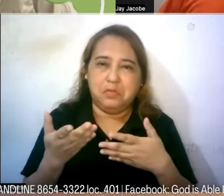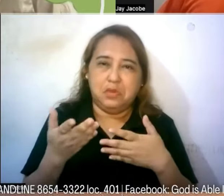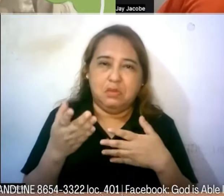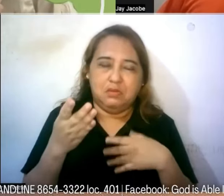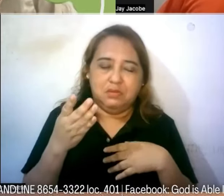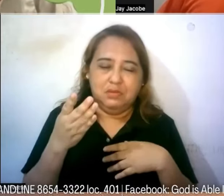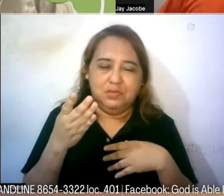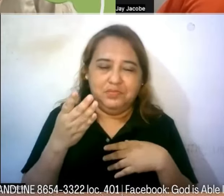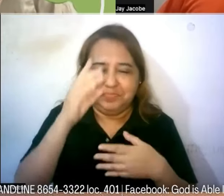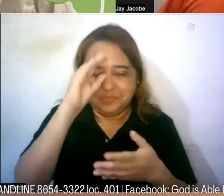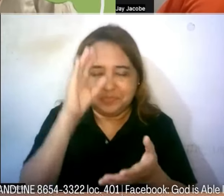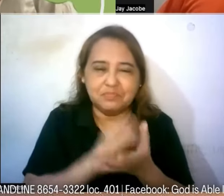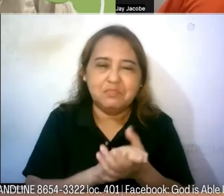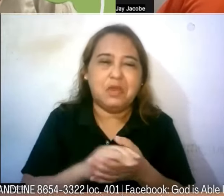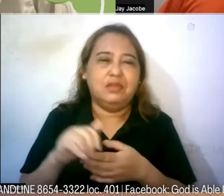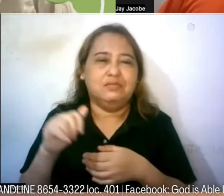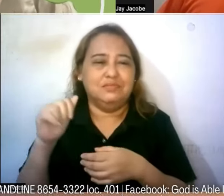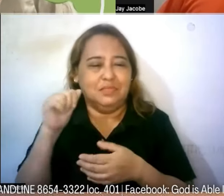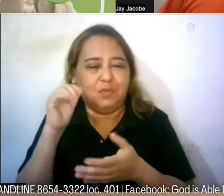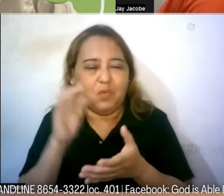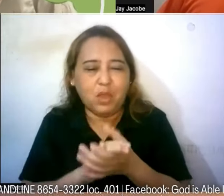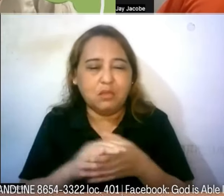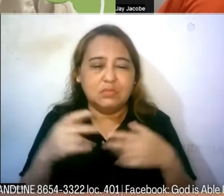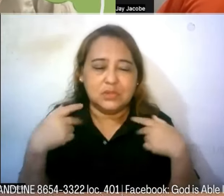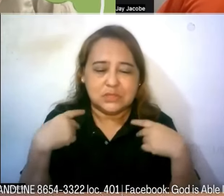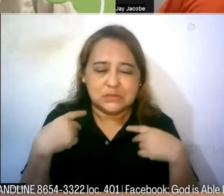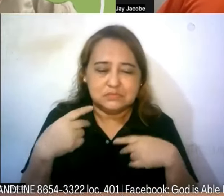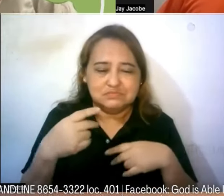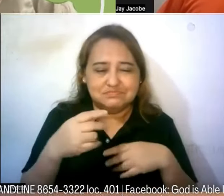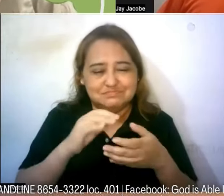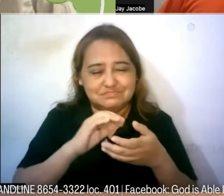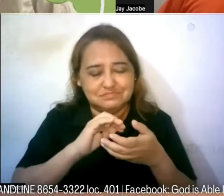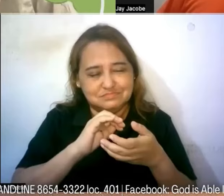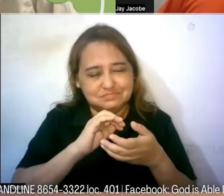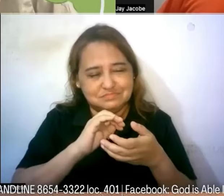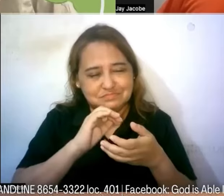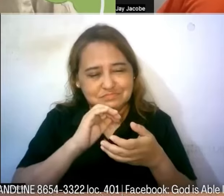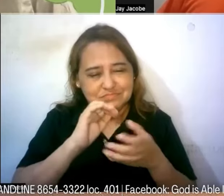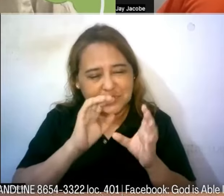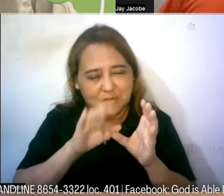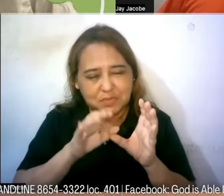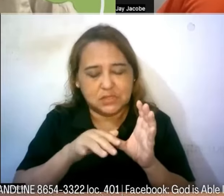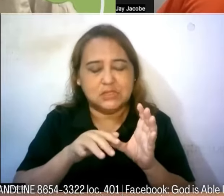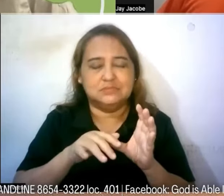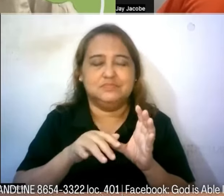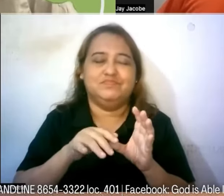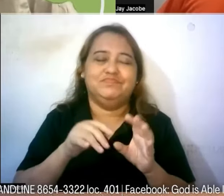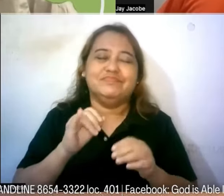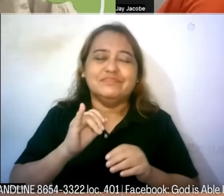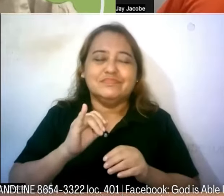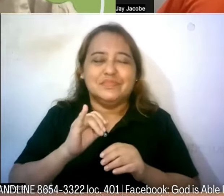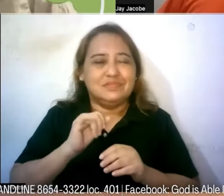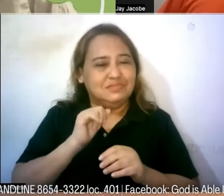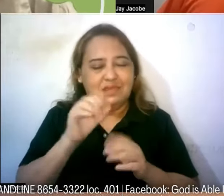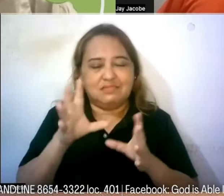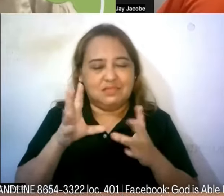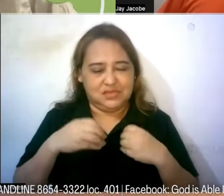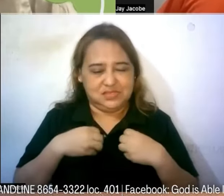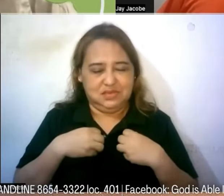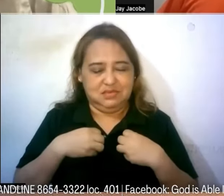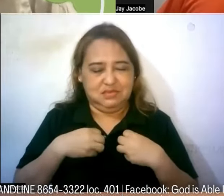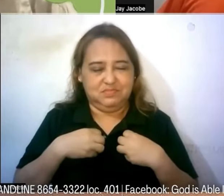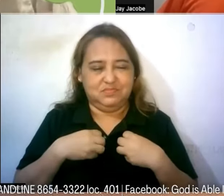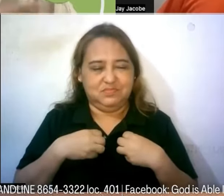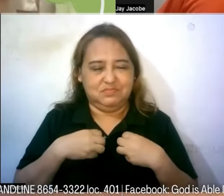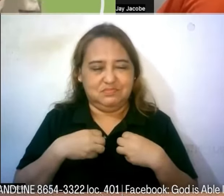mo mahal mo sa buhay I pray for healing in your heart na merong sinasabi rin ng Diyos sa'yo na merong